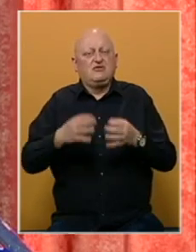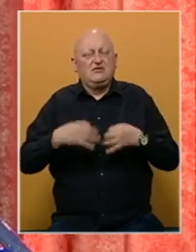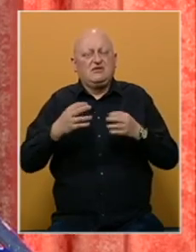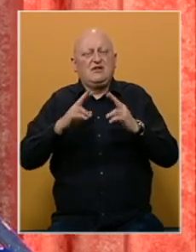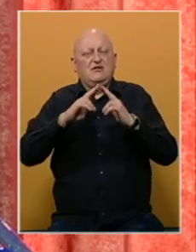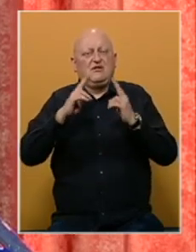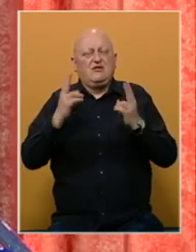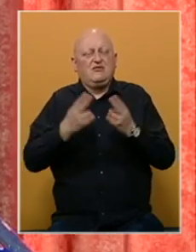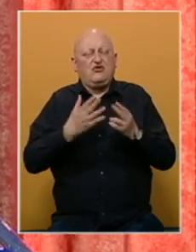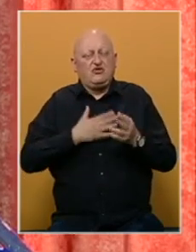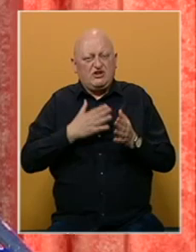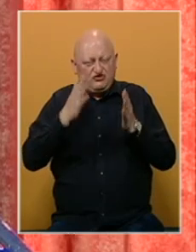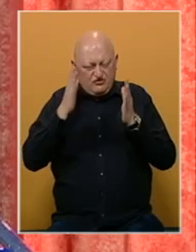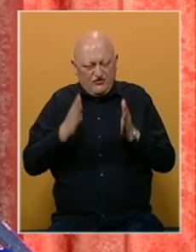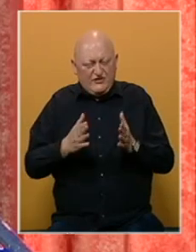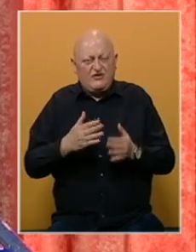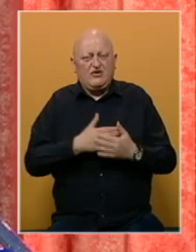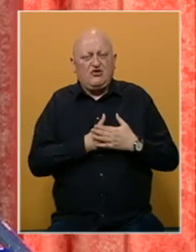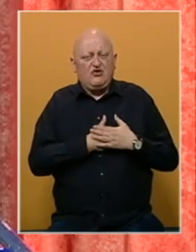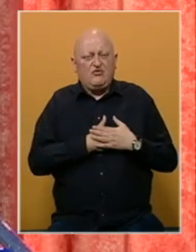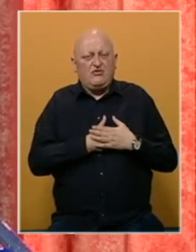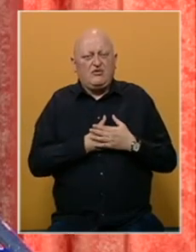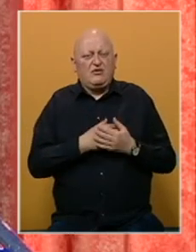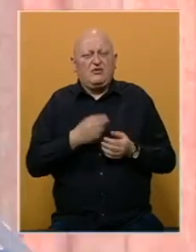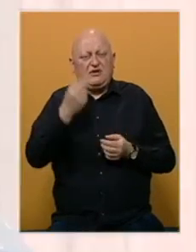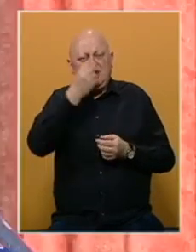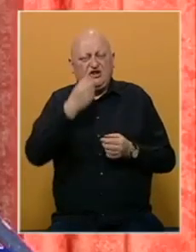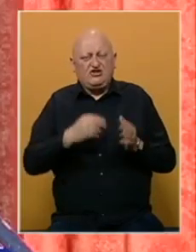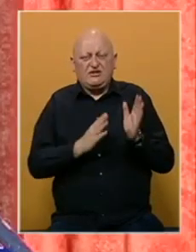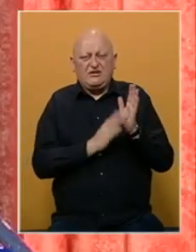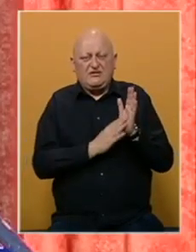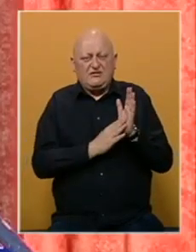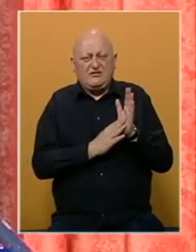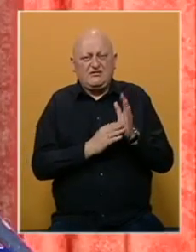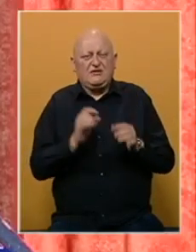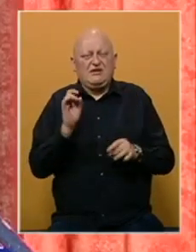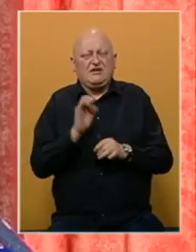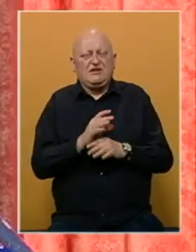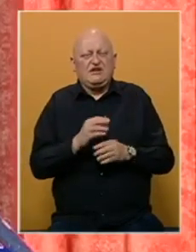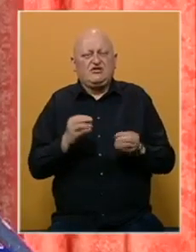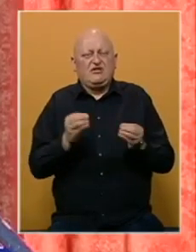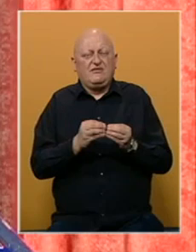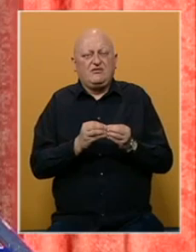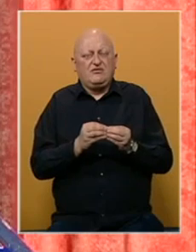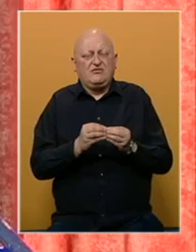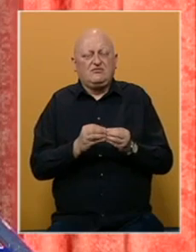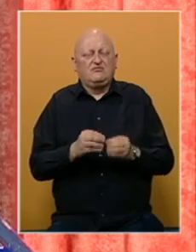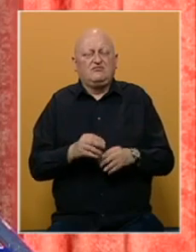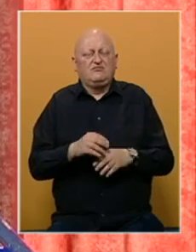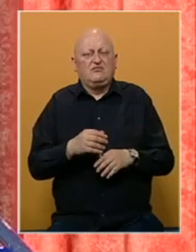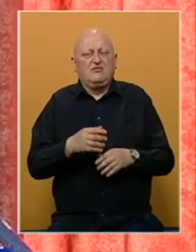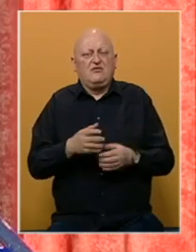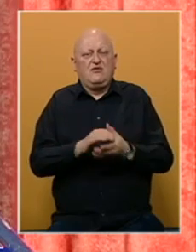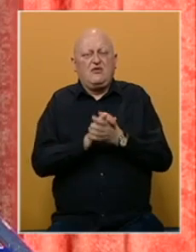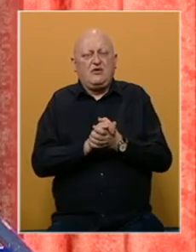svijetu kroz našu vjeru i ljubav i hrišćanski primjer. Srećena Vaskrs i blagoslove bio sa